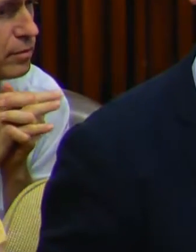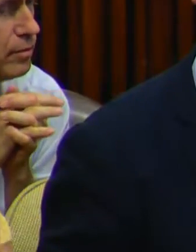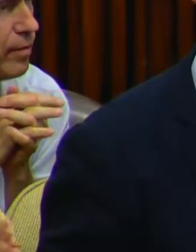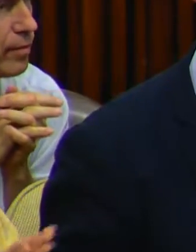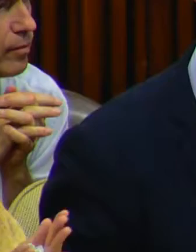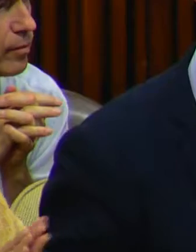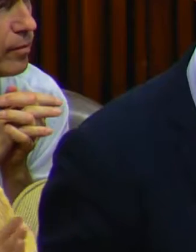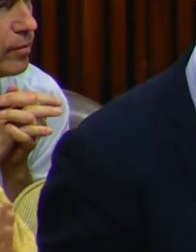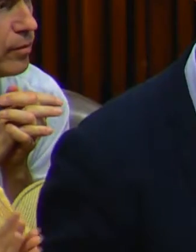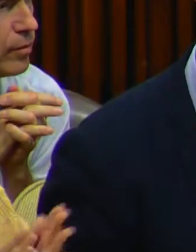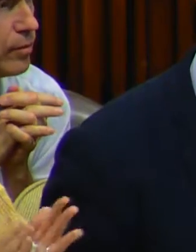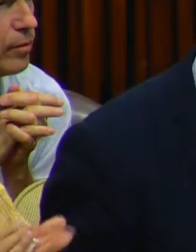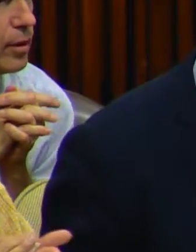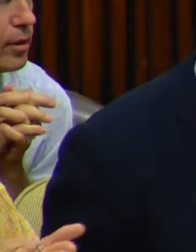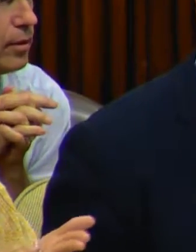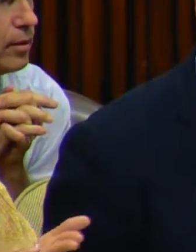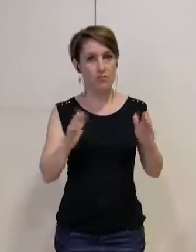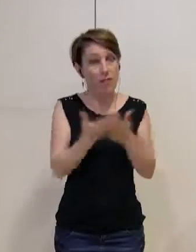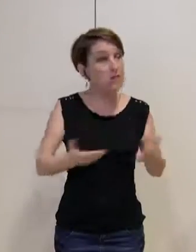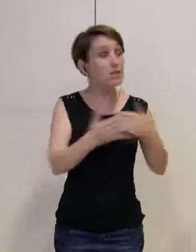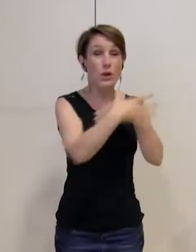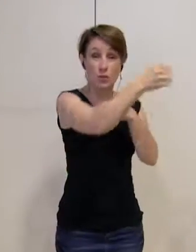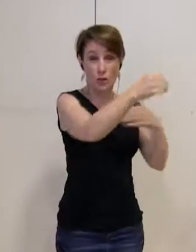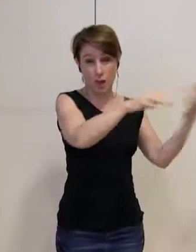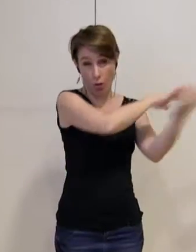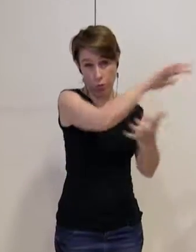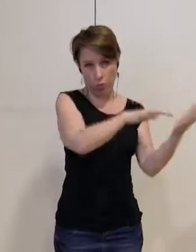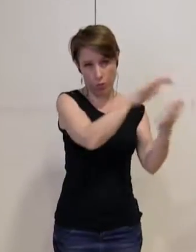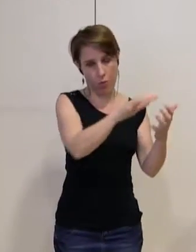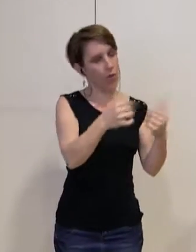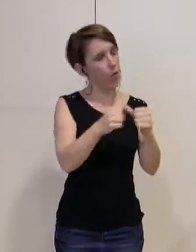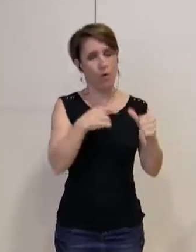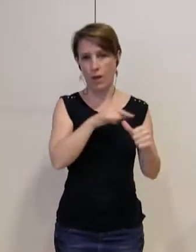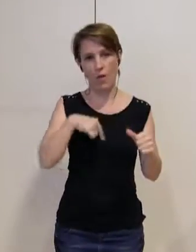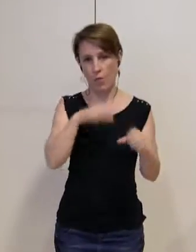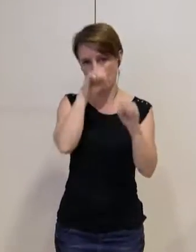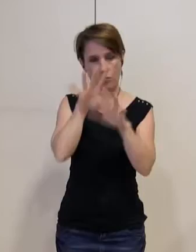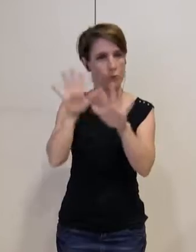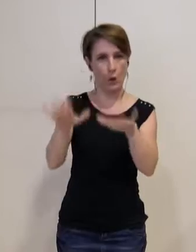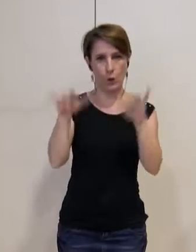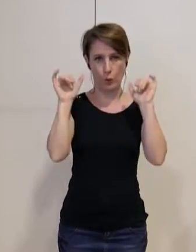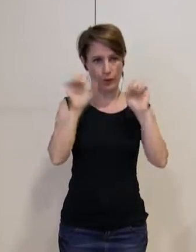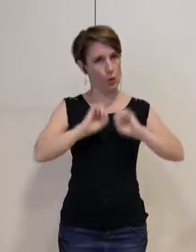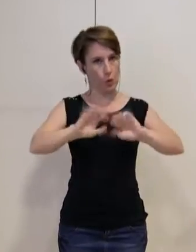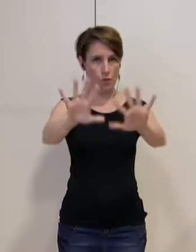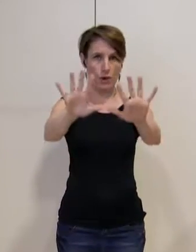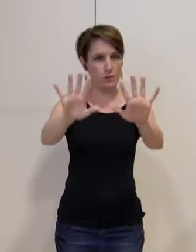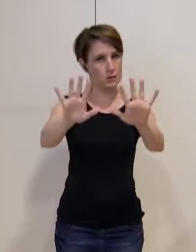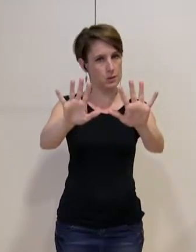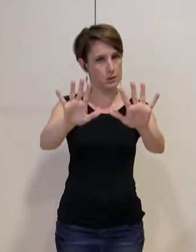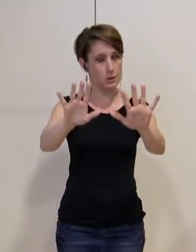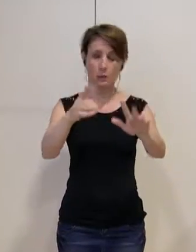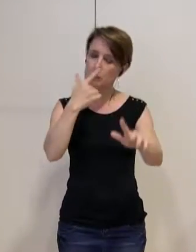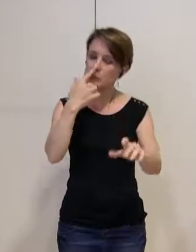ce Conseil se déroule, nous quitterons le Conseil. Ensuite, nous vous laisserons entre vous pour délibérer. Et nous le regrettons, parce que nous